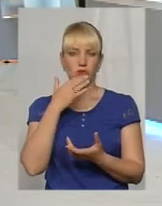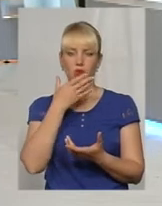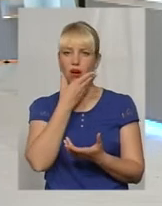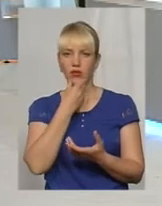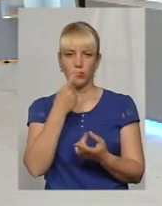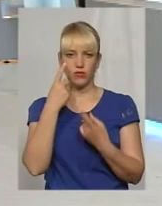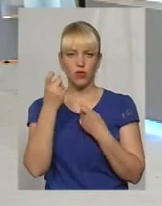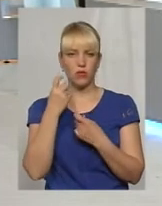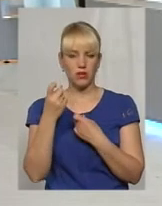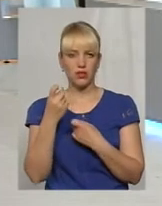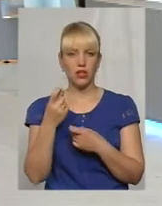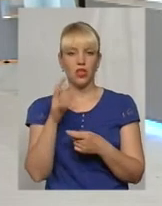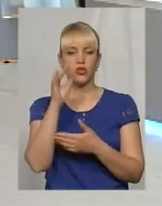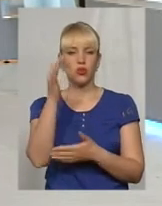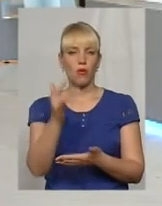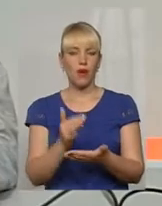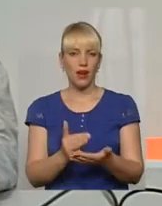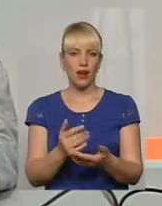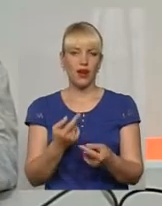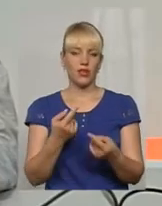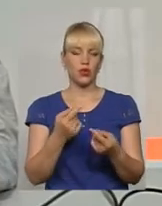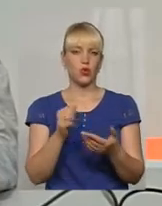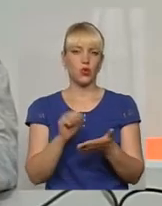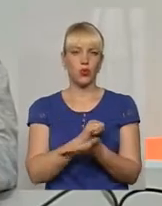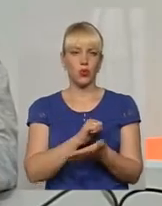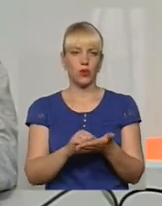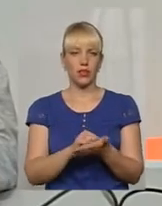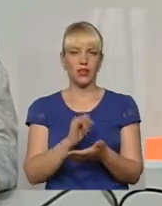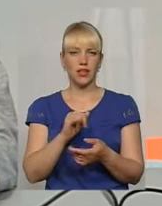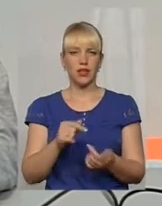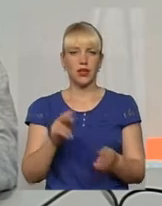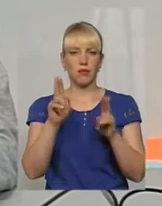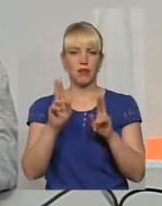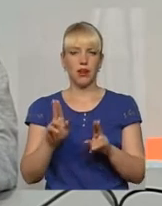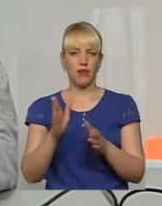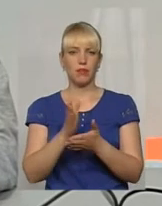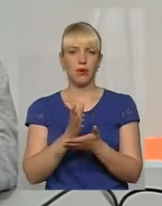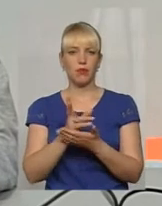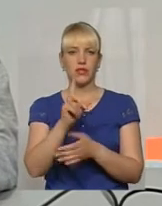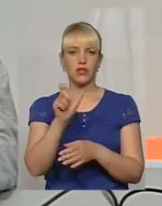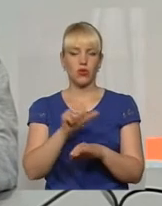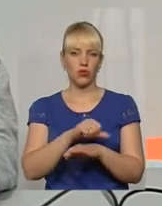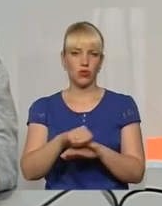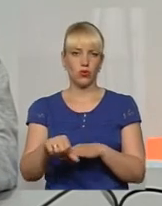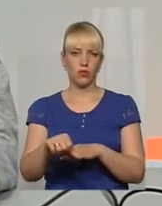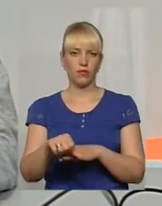щодо переліку тим чи інших документів і, відповідно, правила перебування за кордоном.